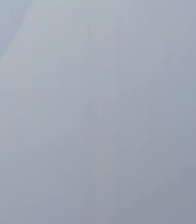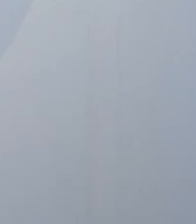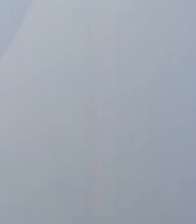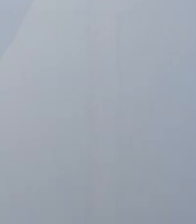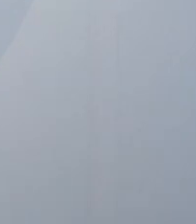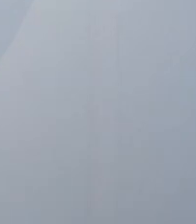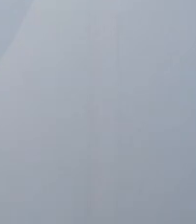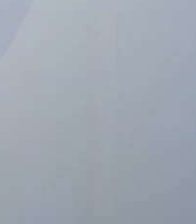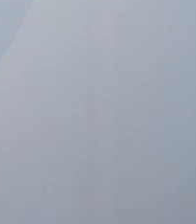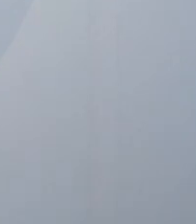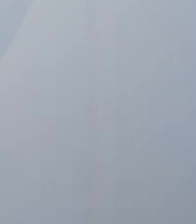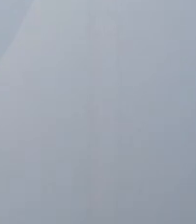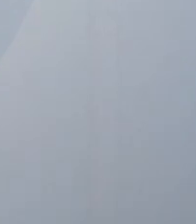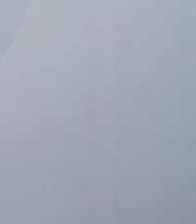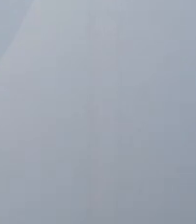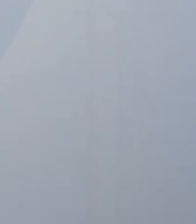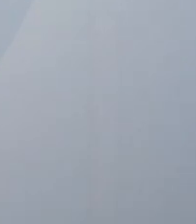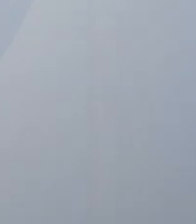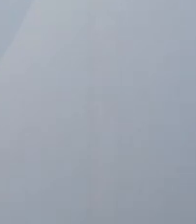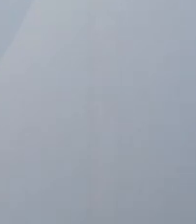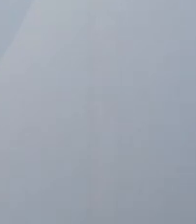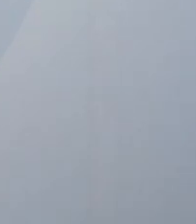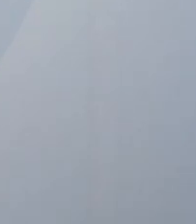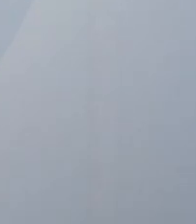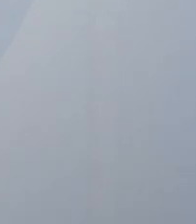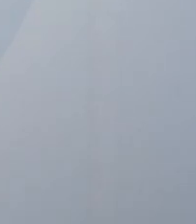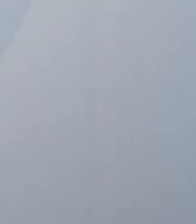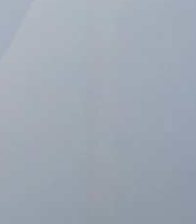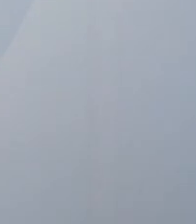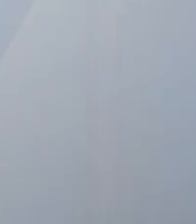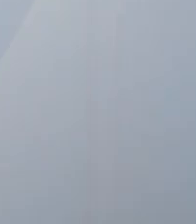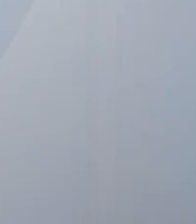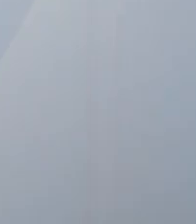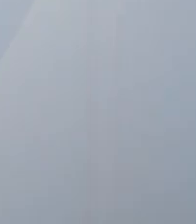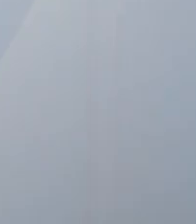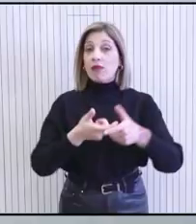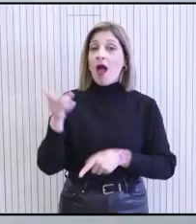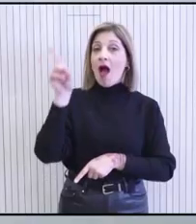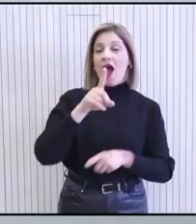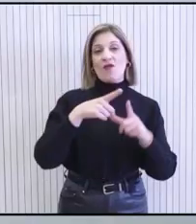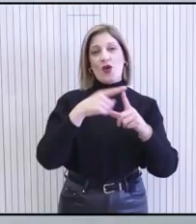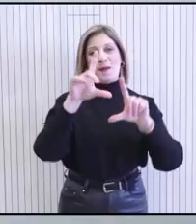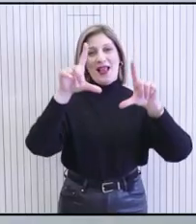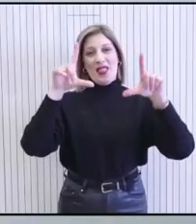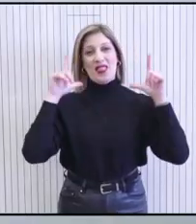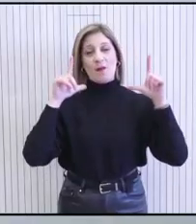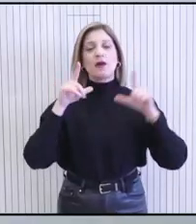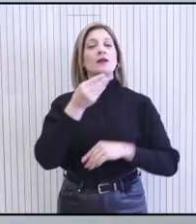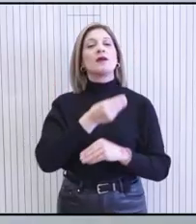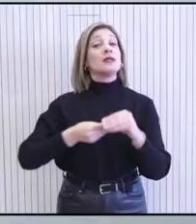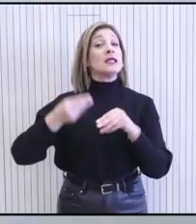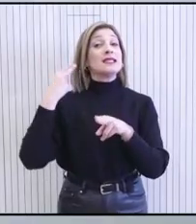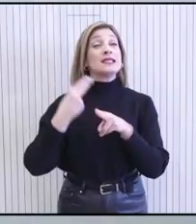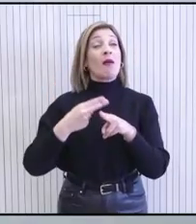Καλό μεσημέρι. Δύο πολύ σημαντικές συνόδους θα φιλοξενήσει αύριο η Κυπριακή Δημοκρατία, με ιδιαίτερη